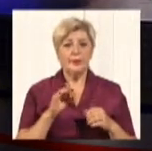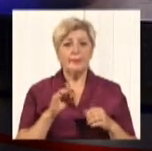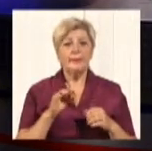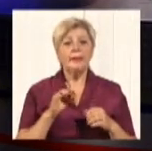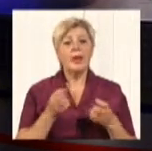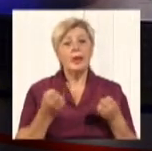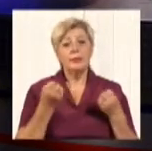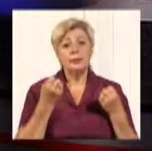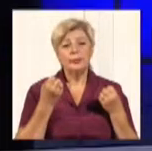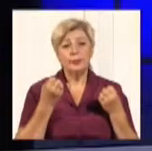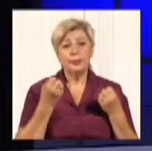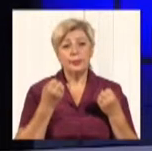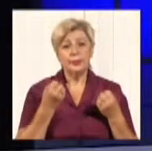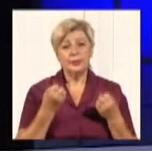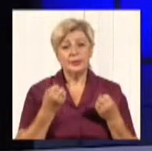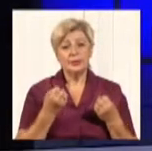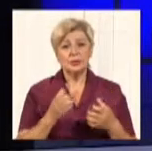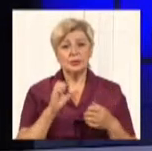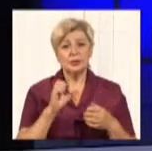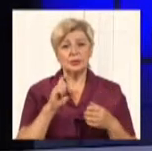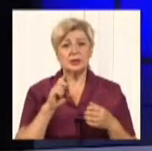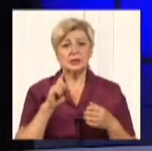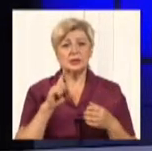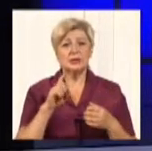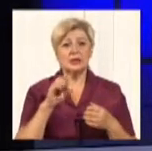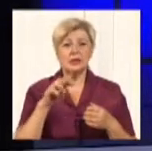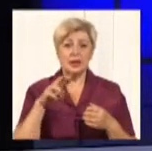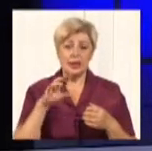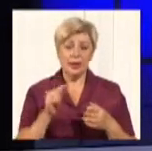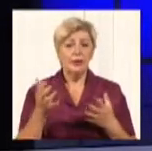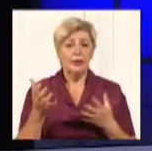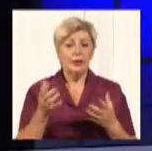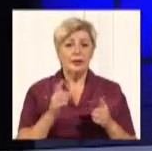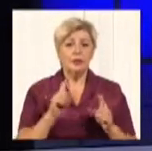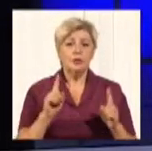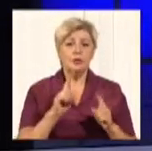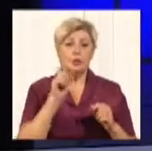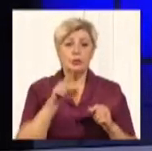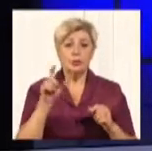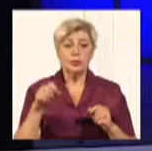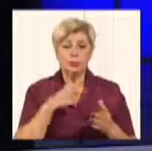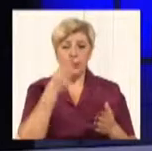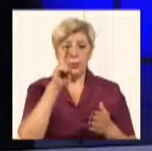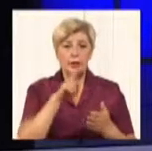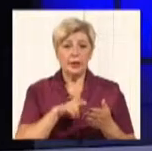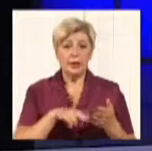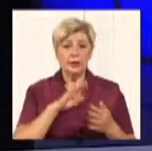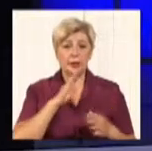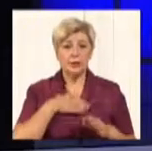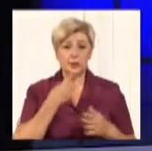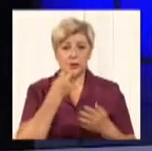можливо, таку просту схему в нас є, яку ми взяли також на сайті Нацради, щоб люди переглянули, наші глядачі,